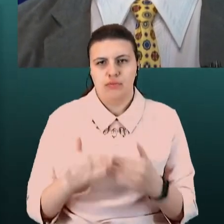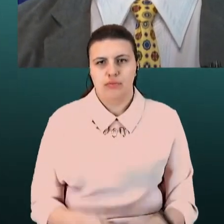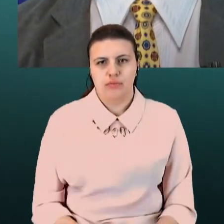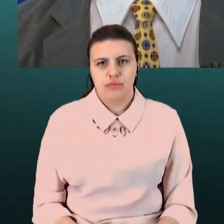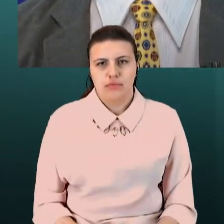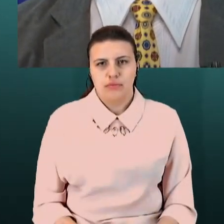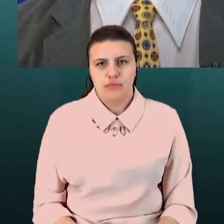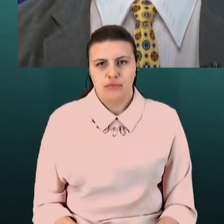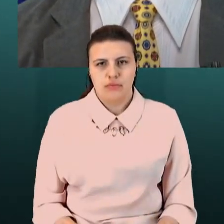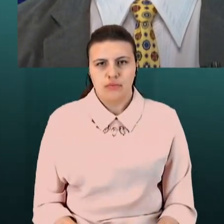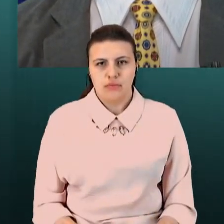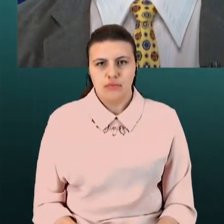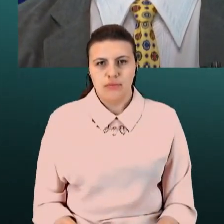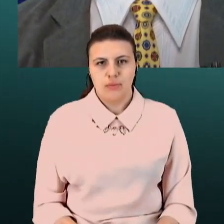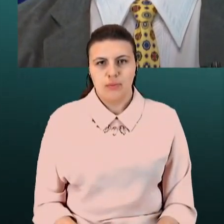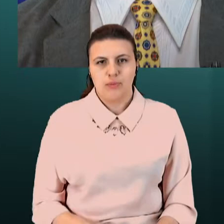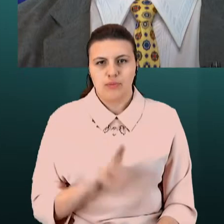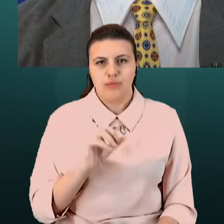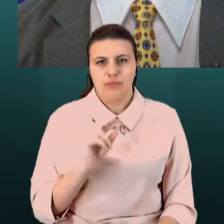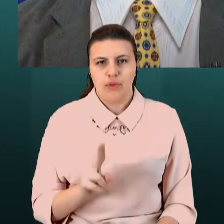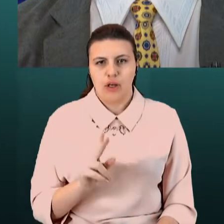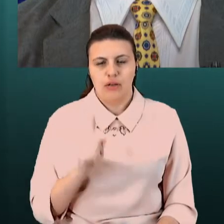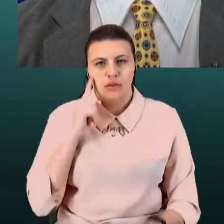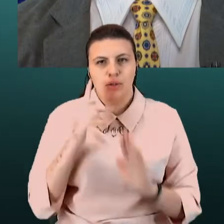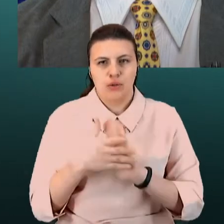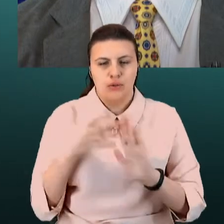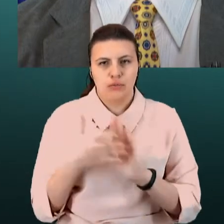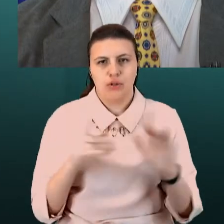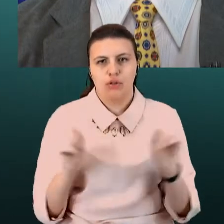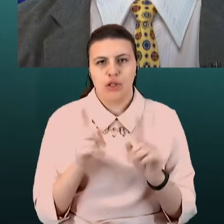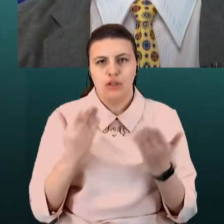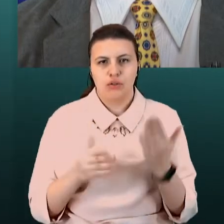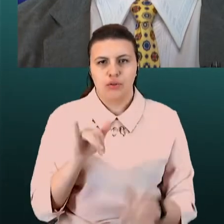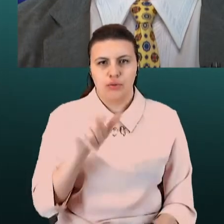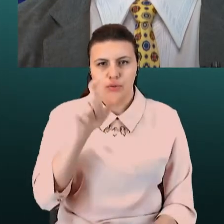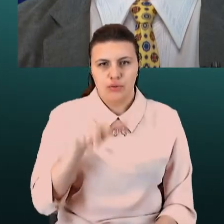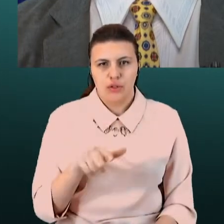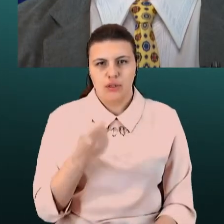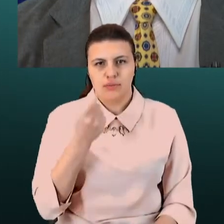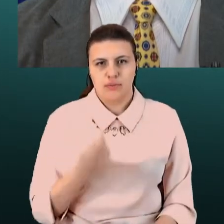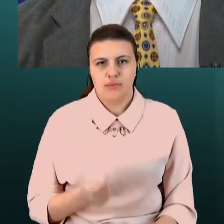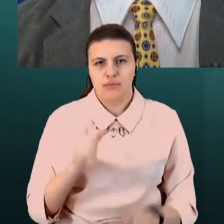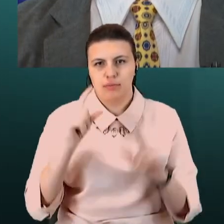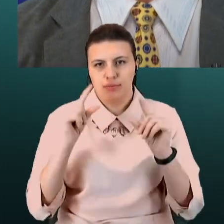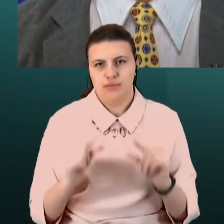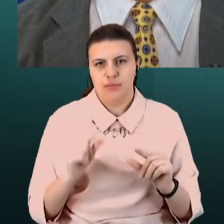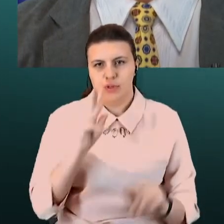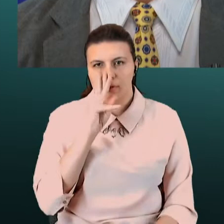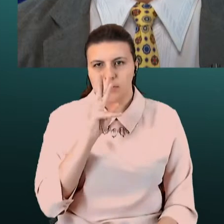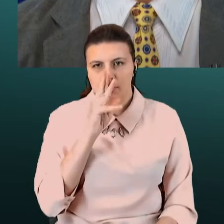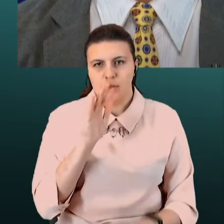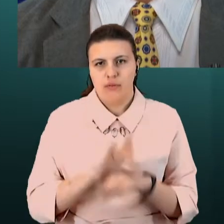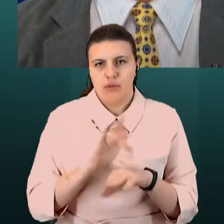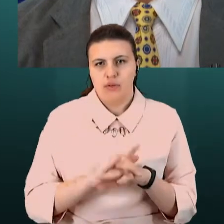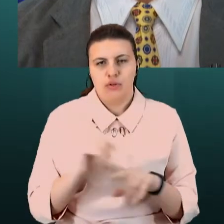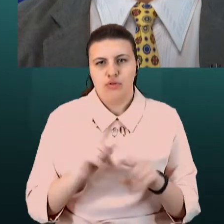Сутоформально, звичайно, так, тому що зрозуміло, що якщо у людини низька зарплата, ці цифри, які ви назвали, вони фактично нижчі межі виживання, то вона